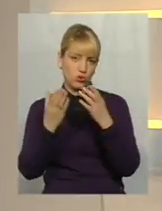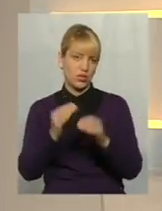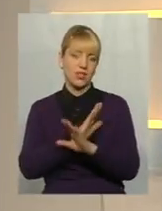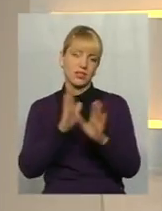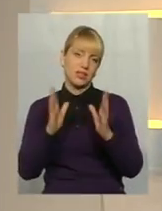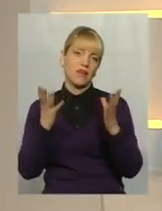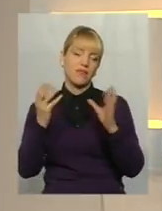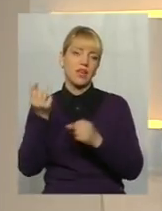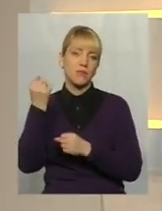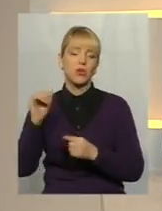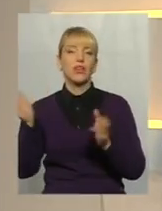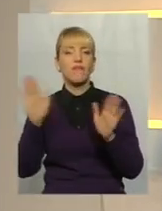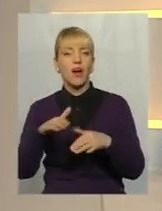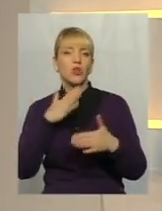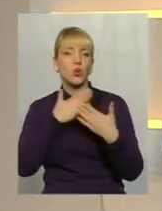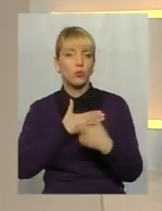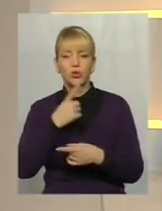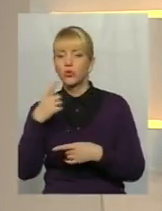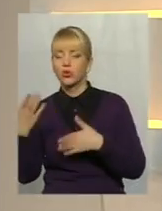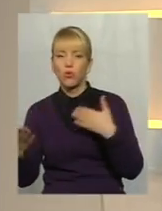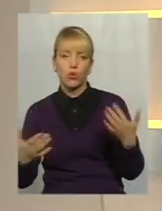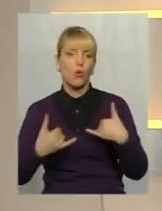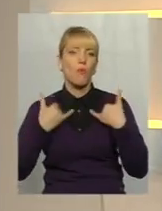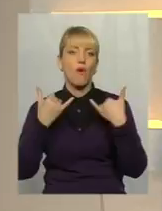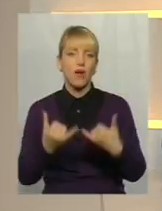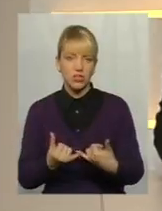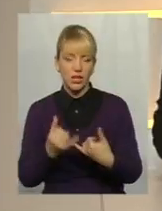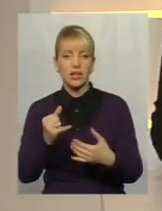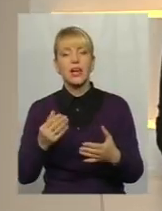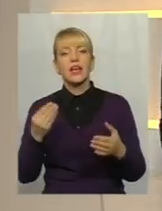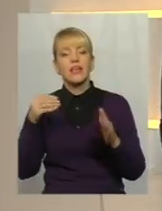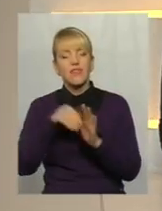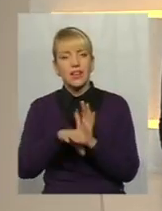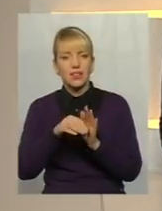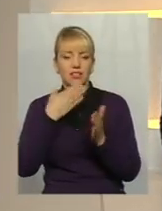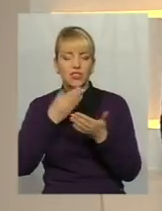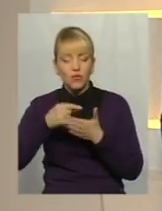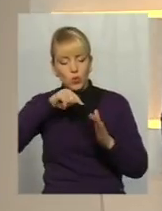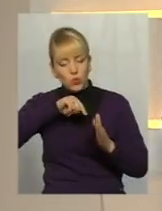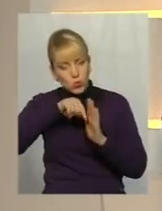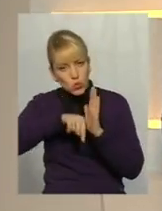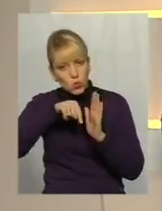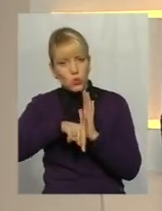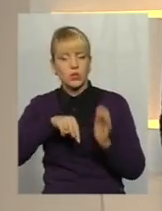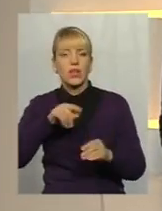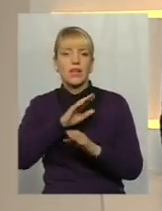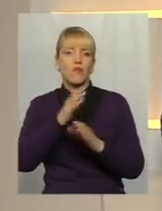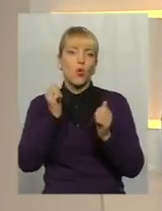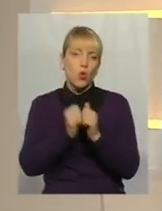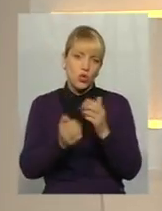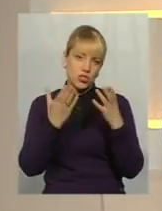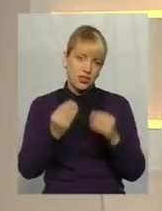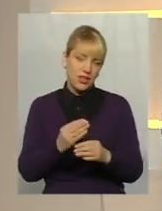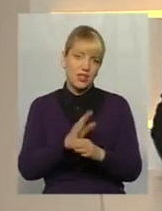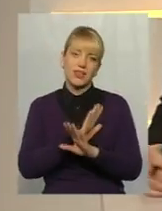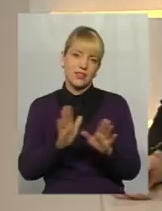День перемоги. Давайте любити один одного, поважати і вкладати свою суть у кожен день, а не тільки у свята. Дякую